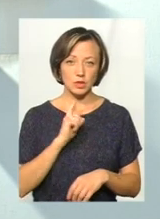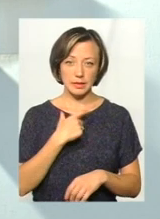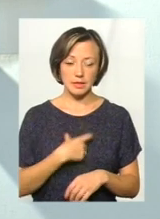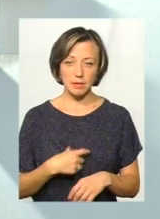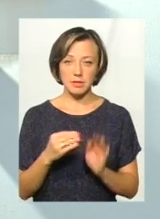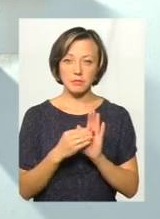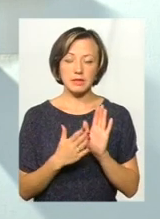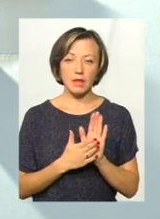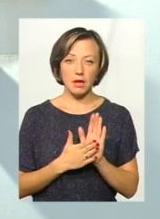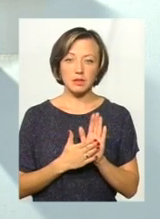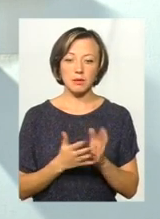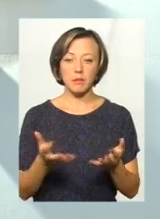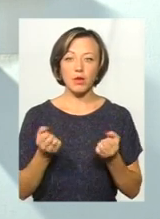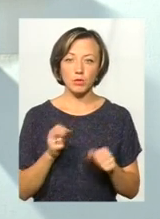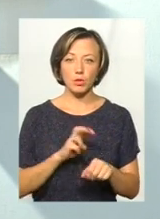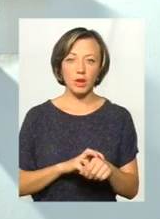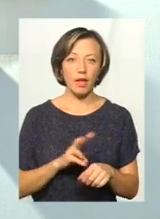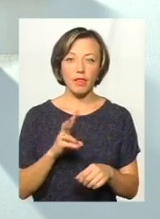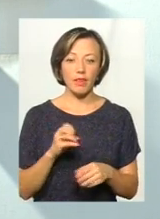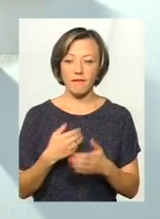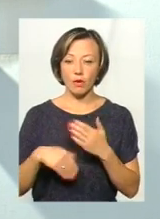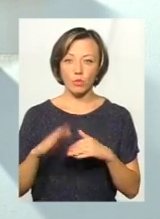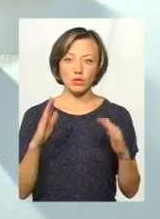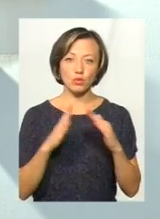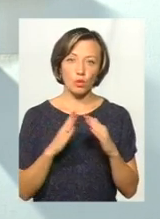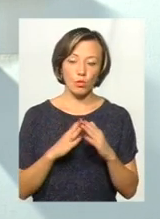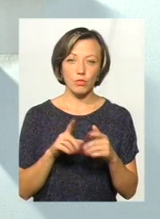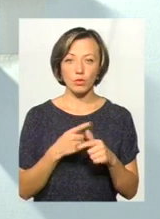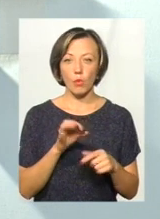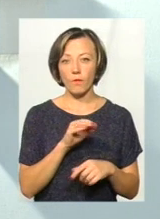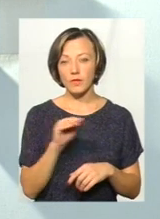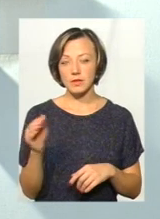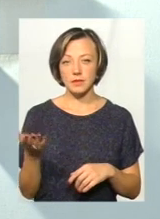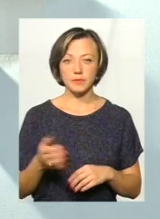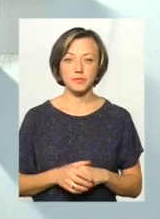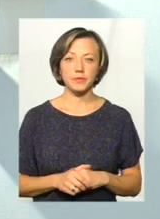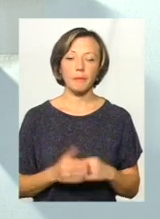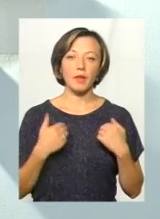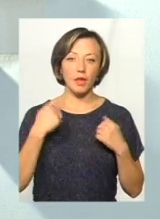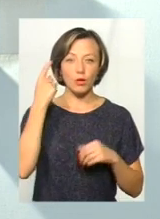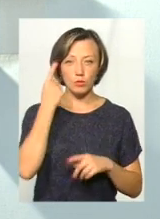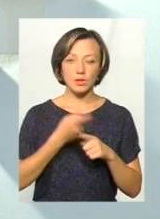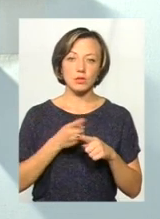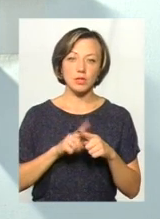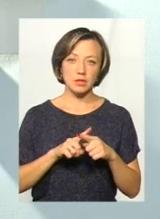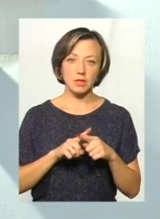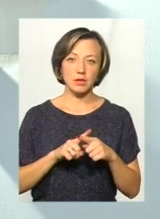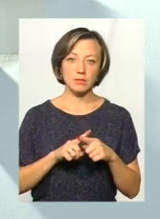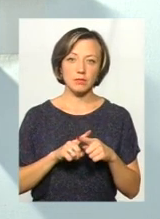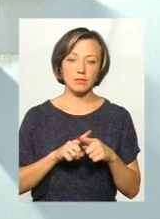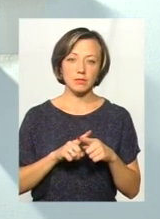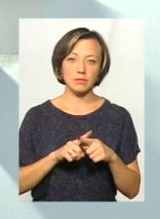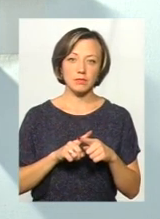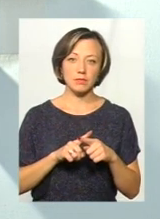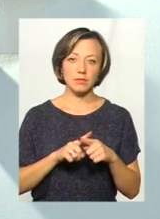час, записатися на прийом до лікаря, не виходячи з дому чи з офісу. Я думаю, що це, скажімо так,